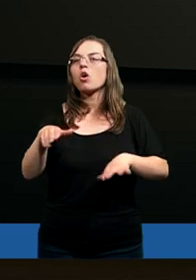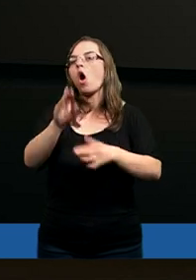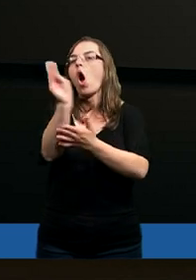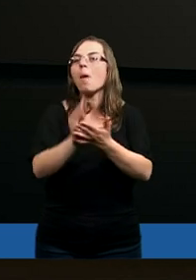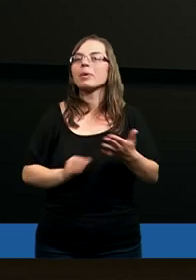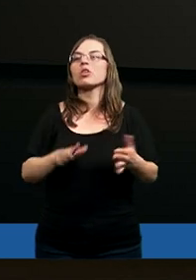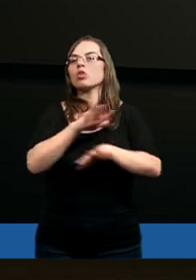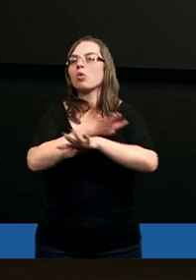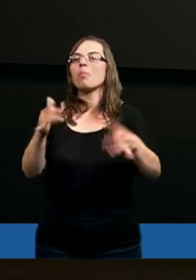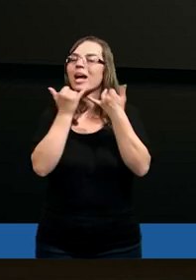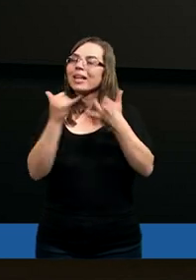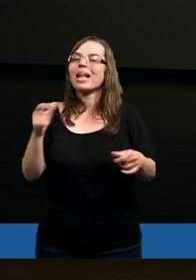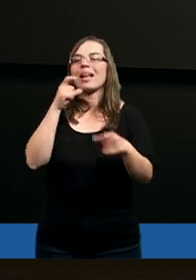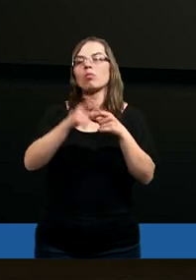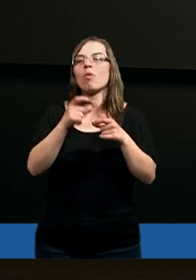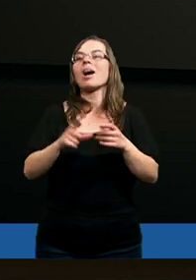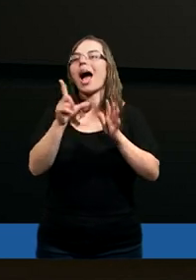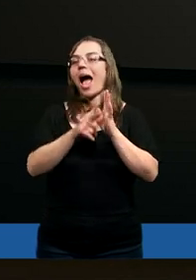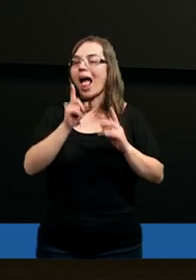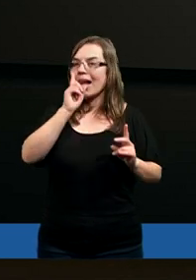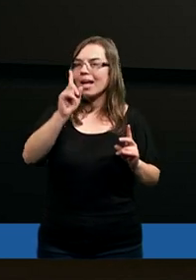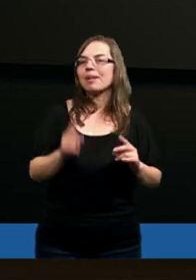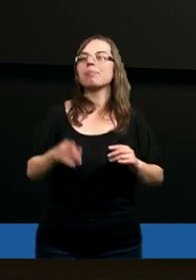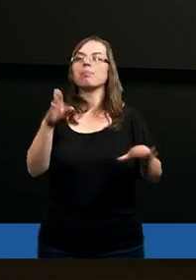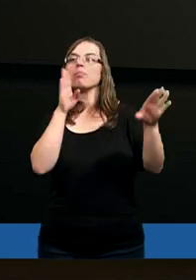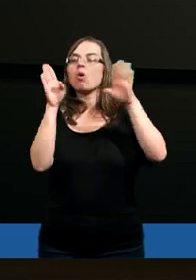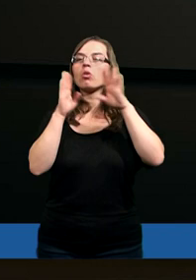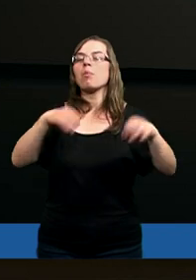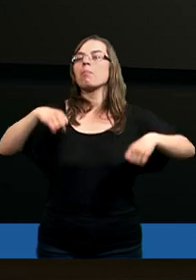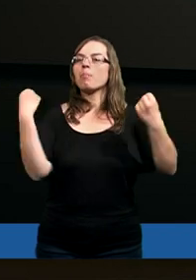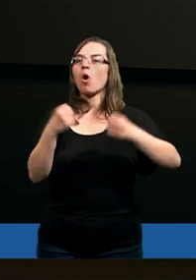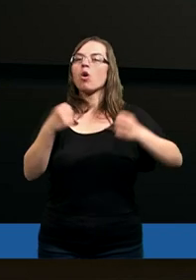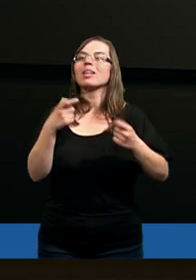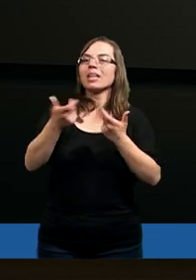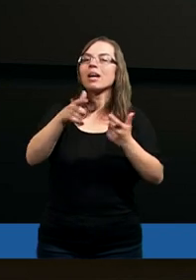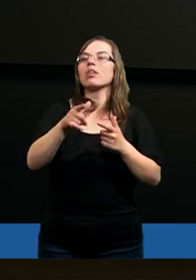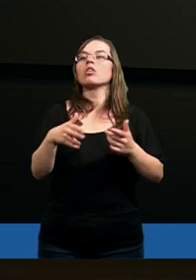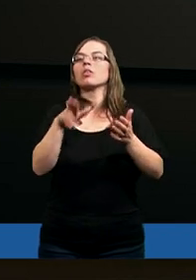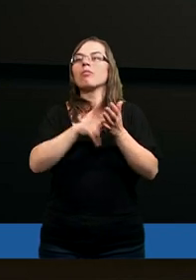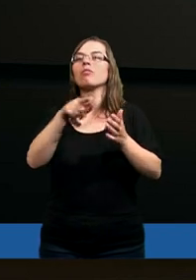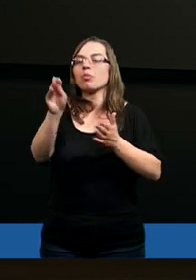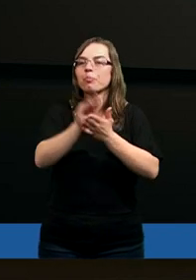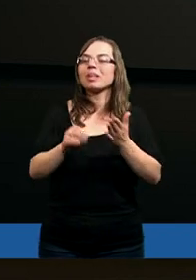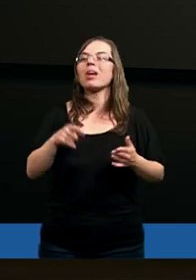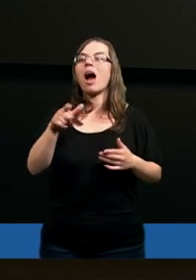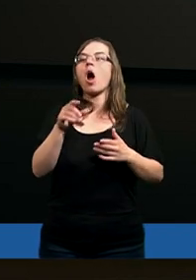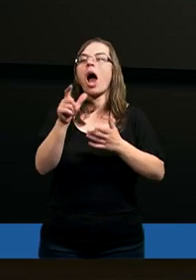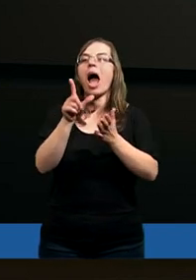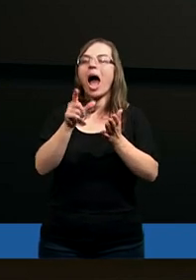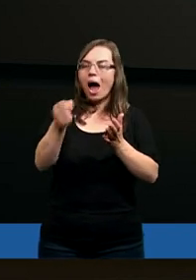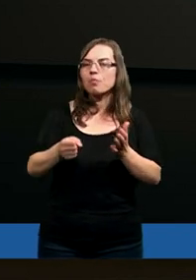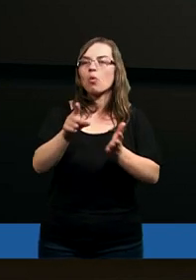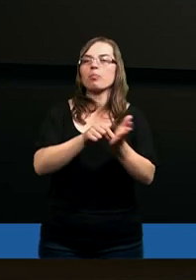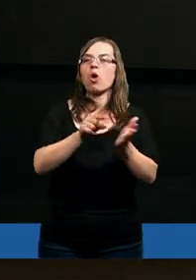rozdziale opisuje w zupełnie innych słowach, ale podobnie mocno zagrożenie, o którym później pisał apostoł